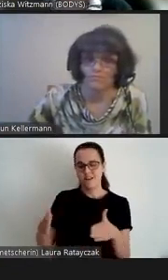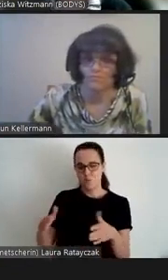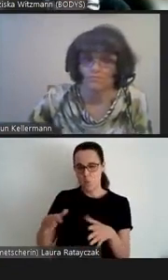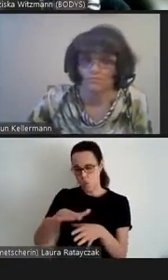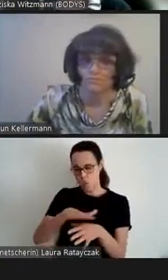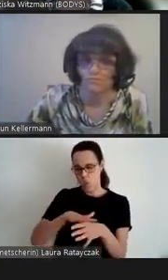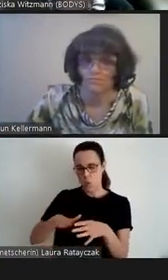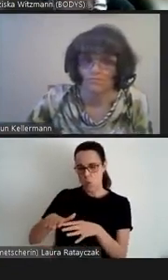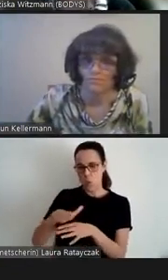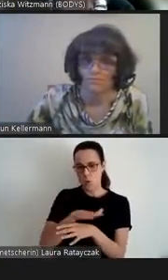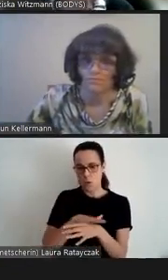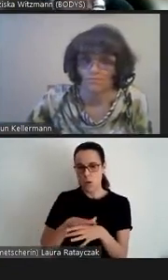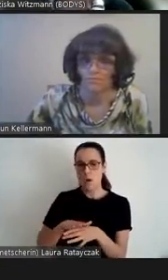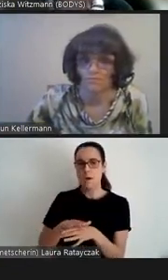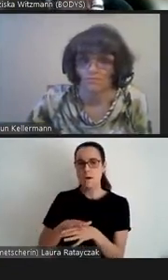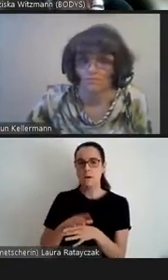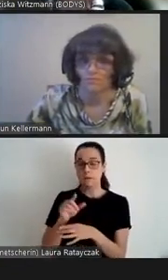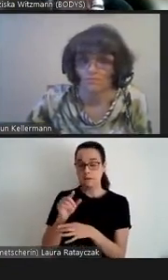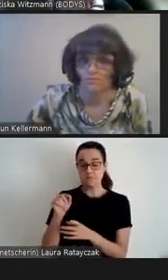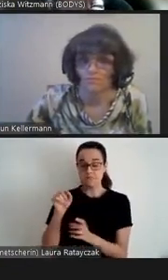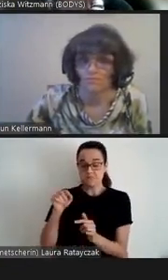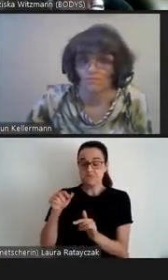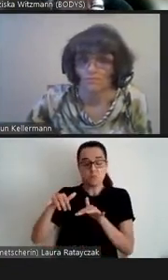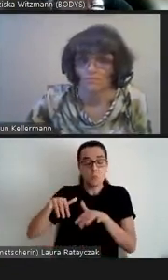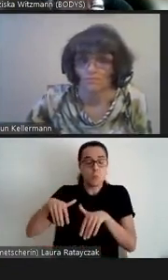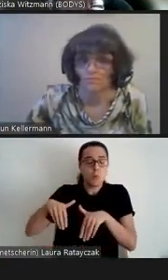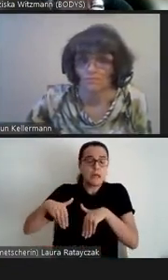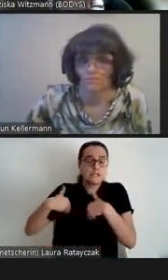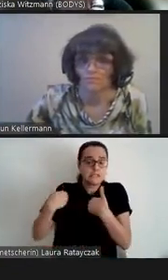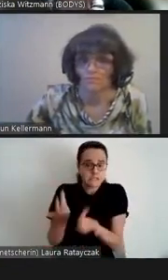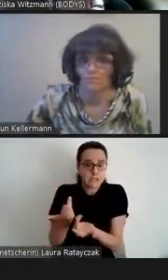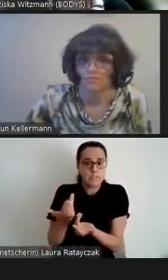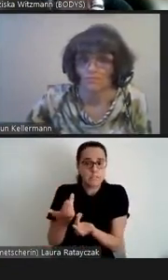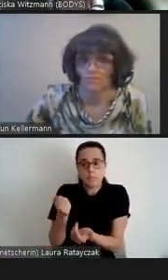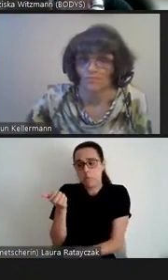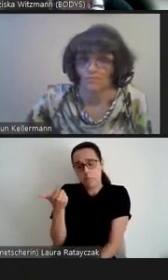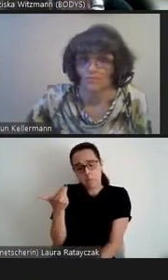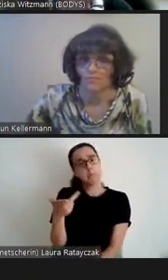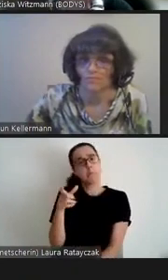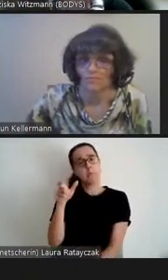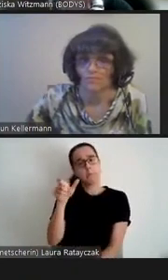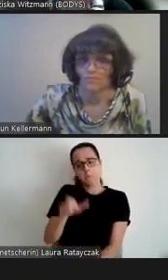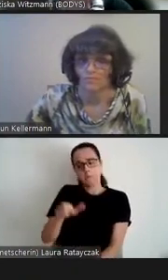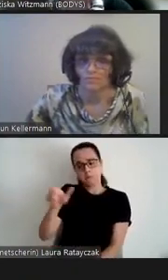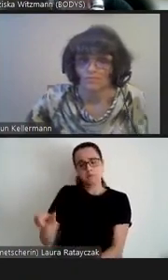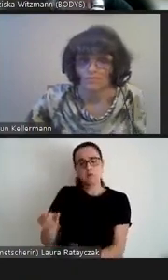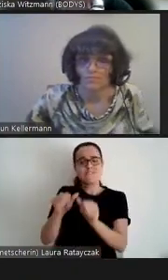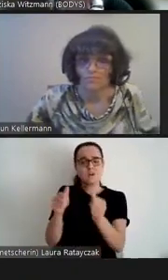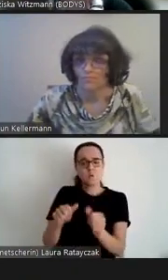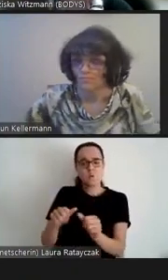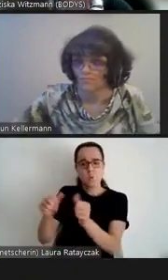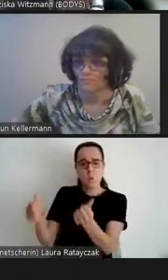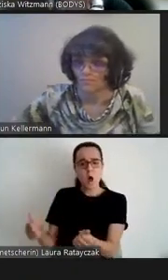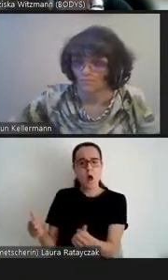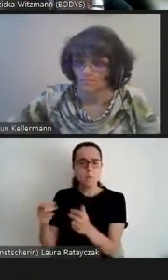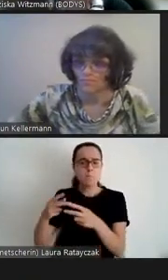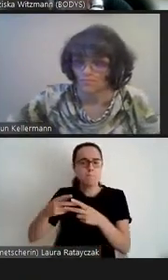durchaus einige prominente Figuren, die wir mit